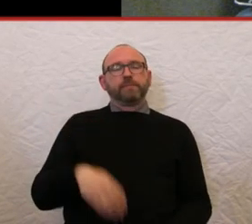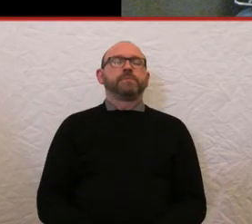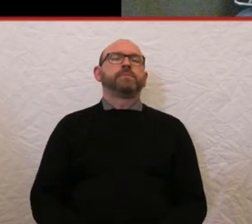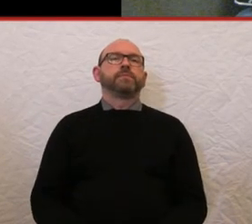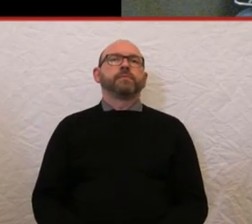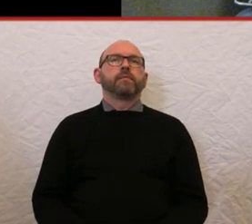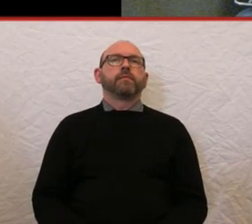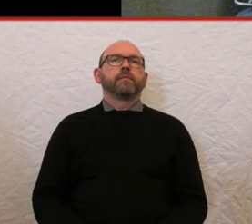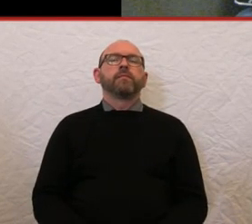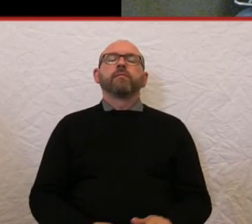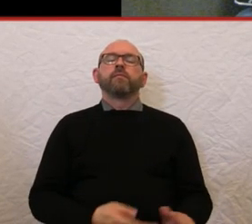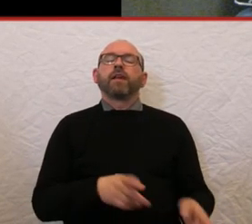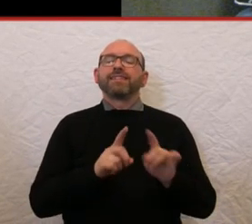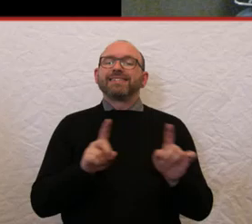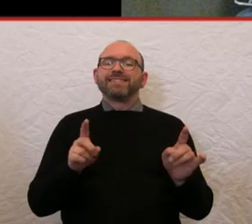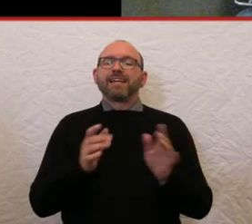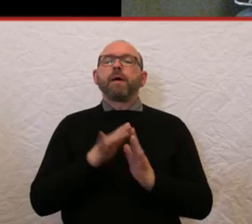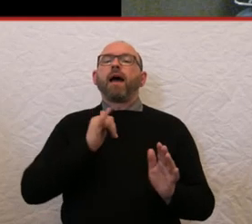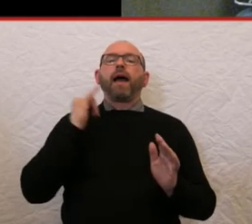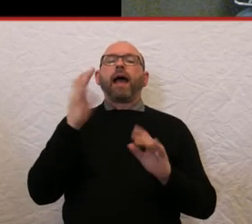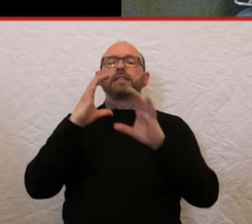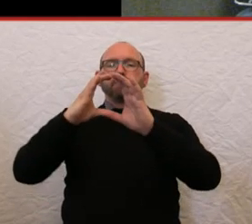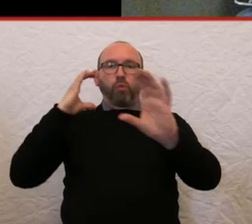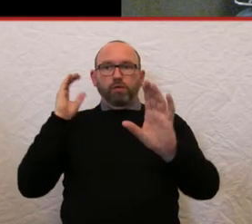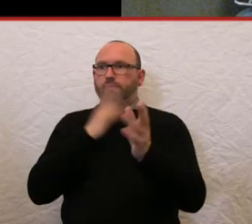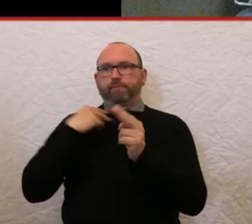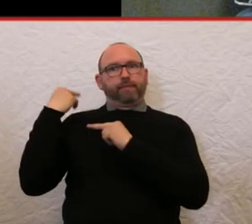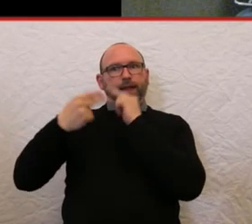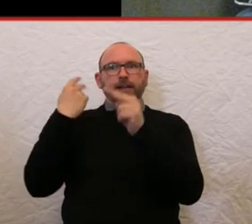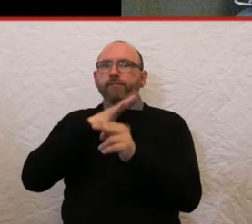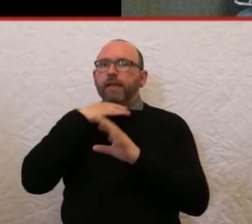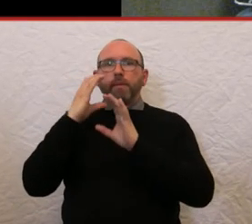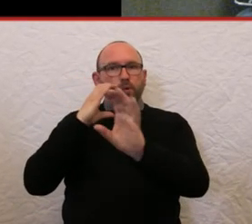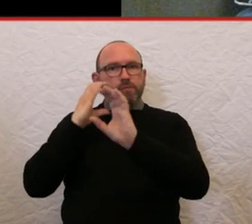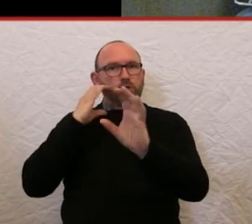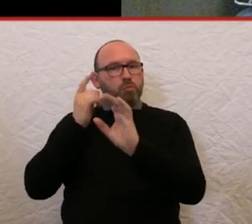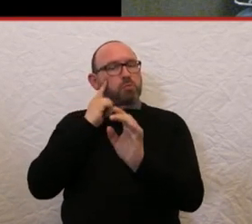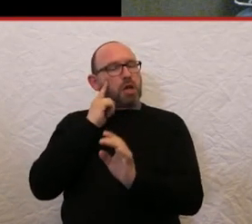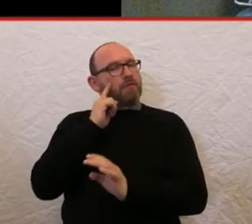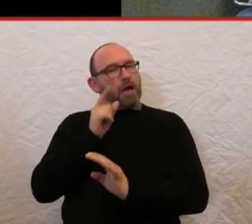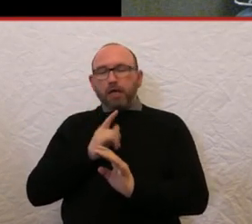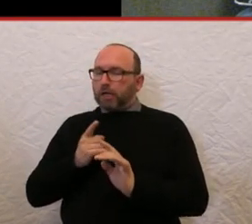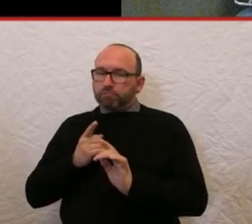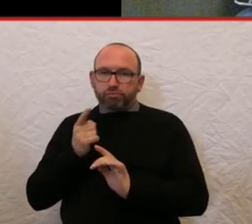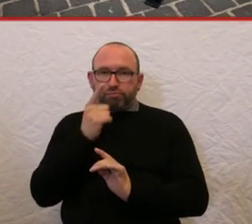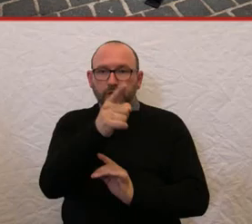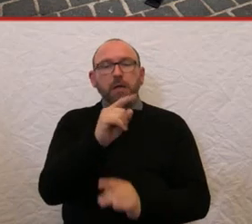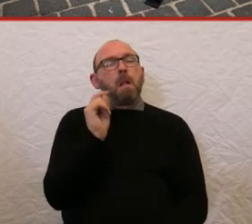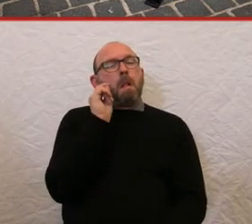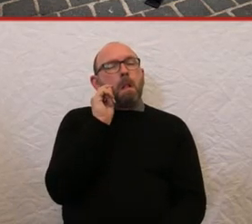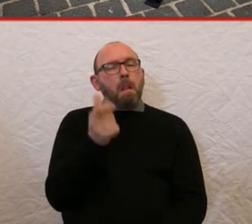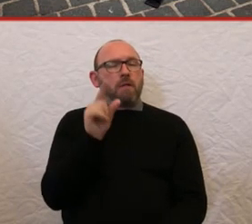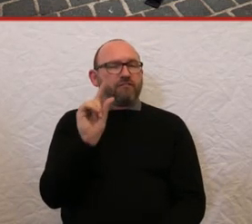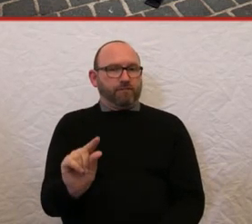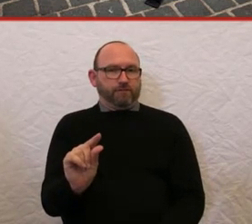Stichwort Reisebusse. Das ist ja auch Fernbusse, das ja ein großer Trend. Es gibt nur sehr wenige Reisebusse, die barrierefrei sind.